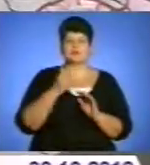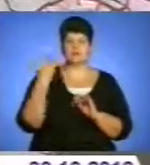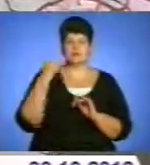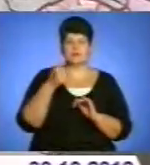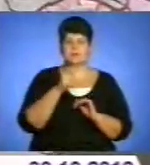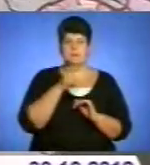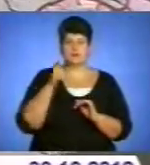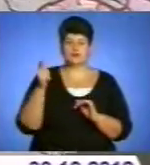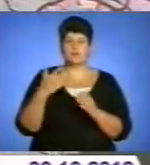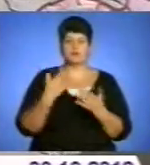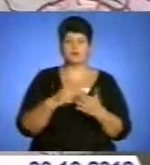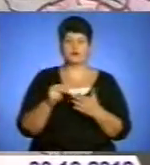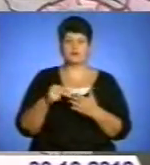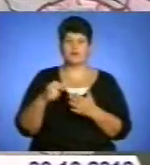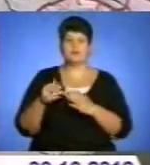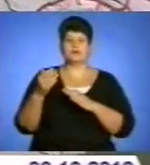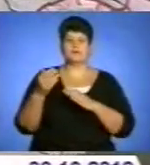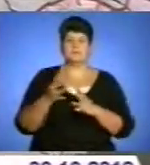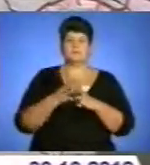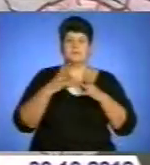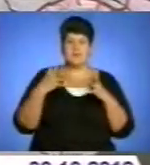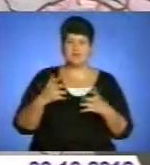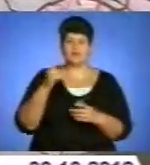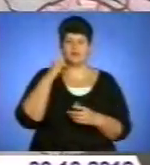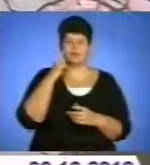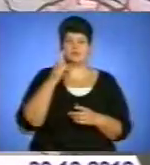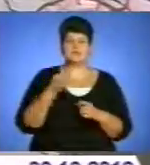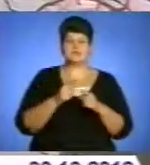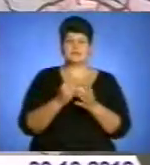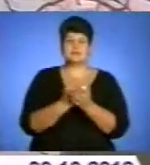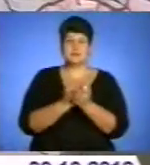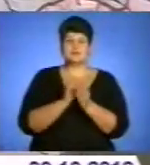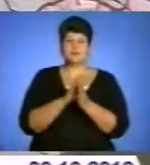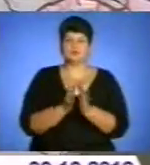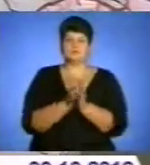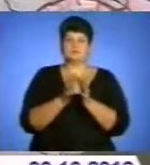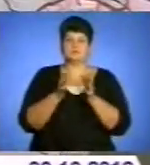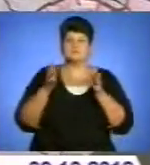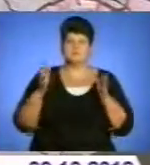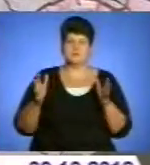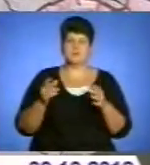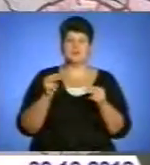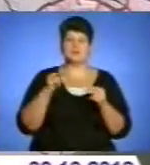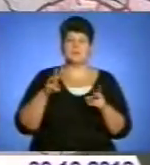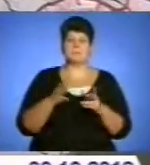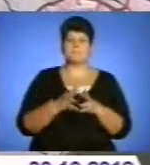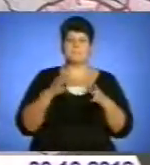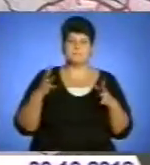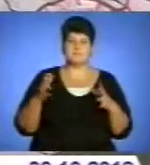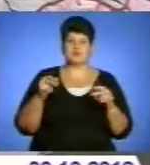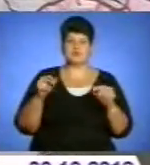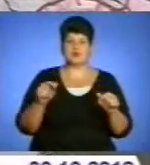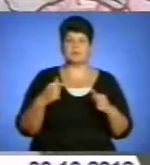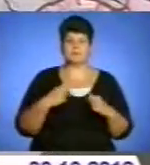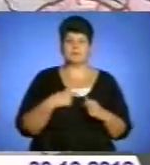В цьому році ми вже заготовували більше і надіємося, що ці запаси будуть поповнені. Тому що чим більше солі, тим ми себе